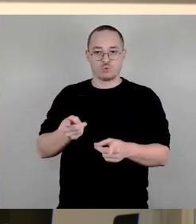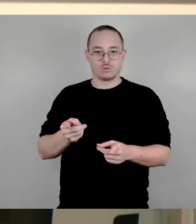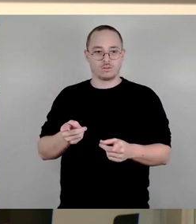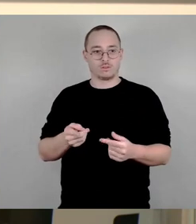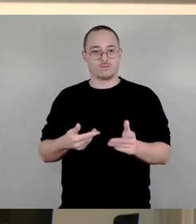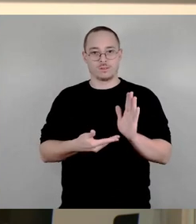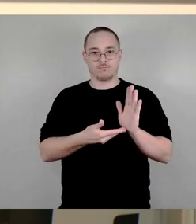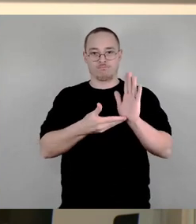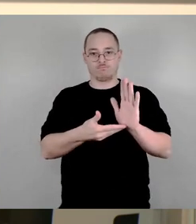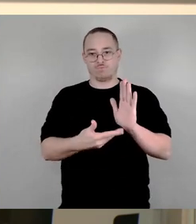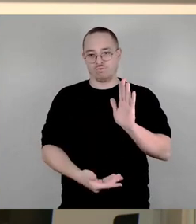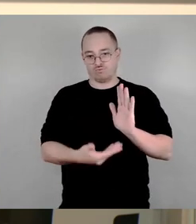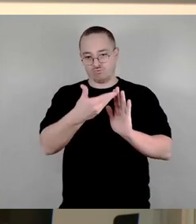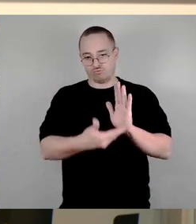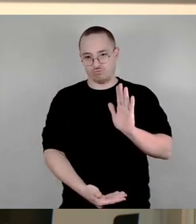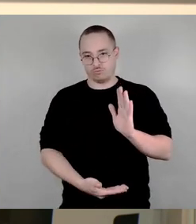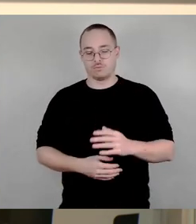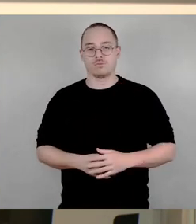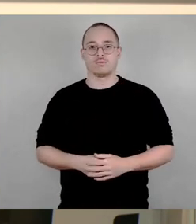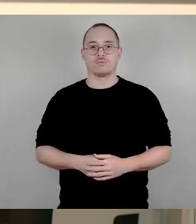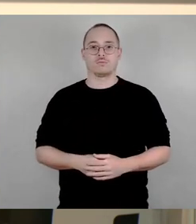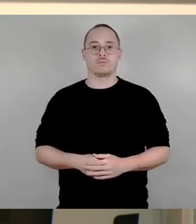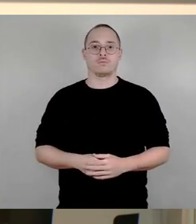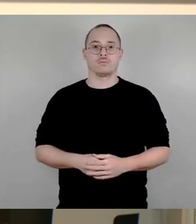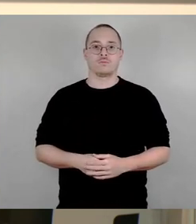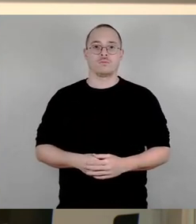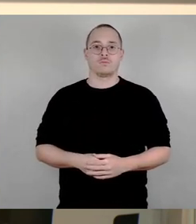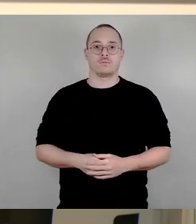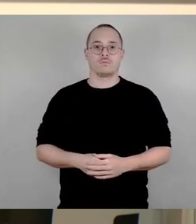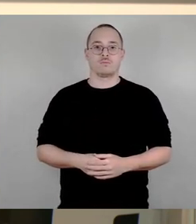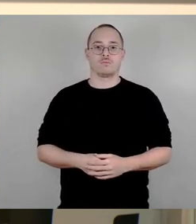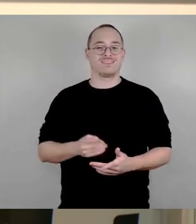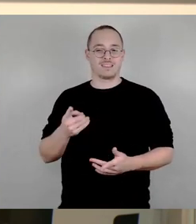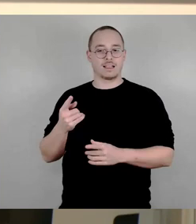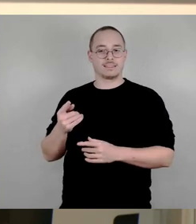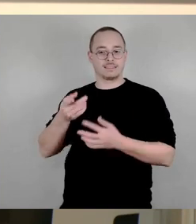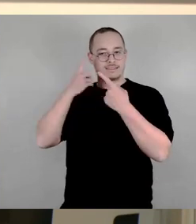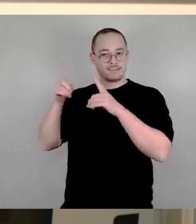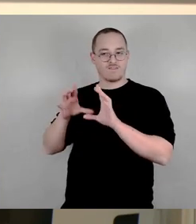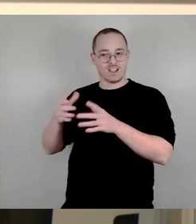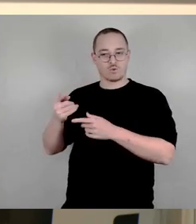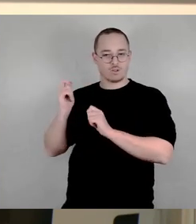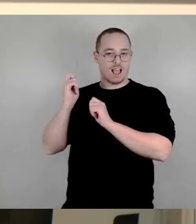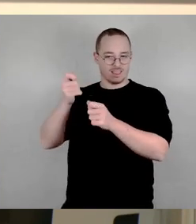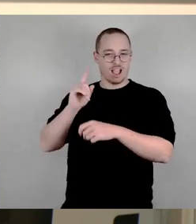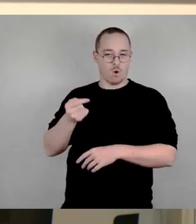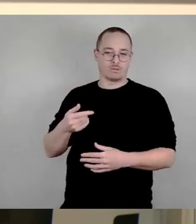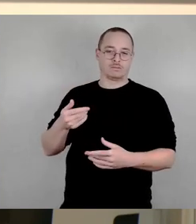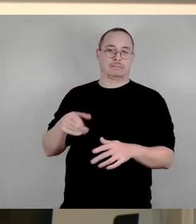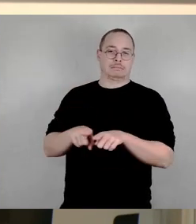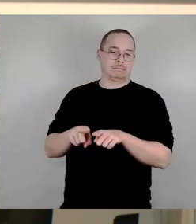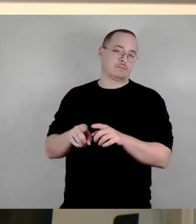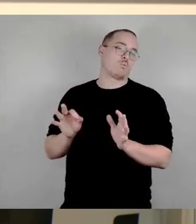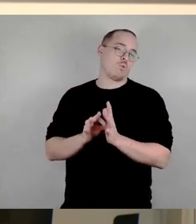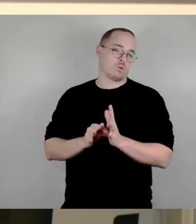Antrag der Dissidenten zum gleichen Thema beschäftigen, werden hier meine kurzen Kritikpunkte. Wenn wir diesen Ersetzungsantrag der